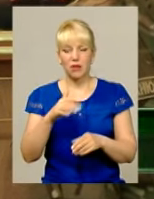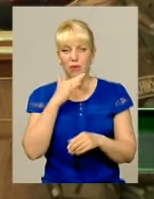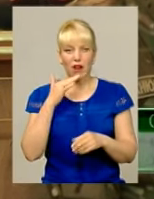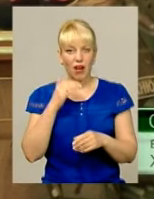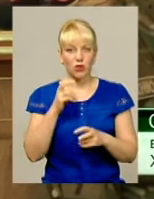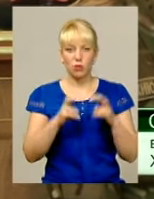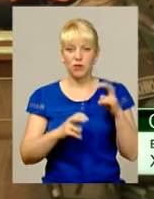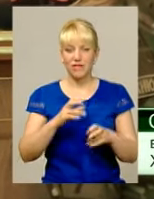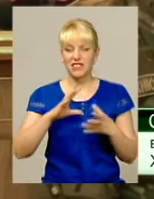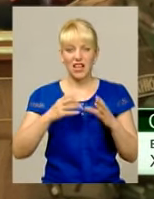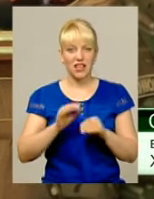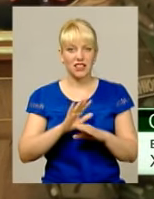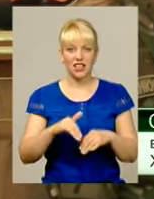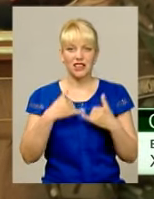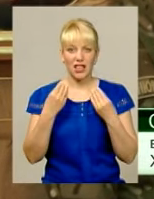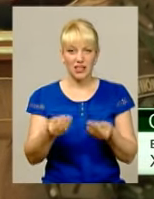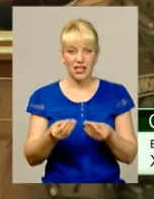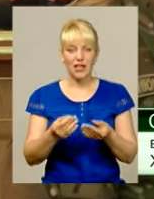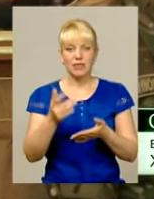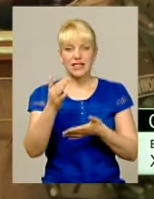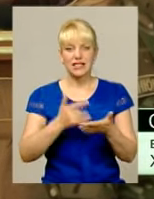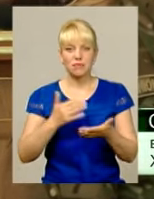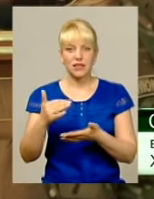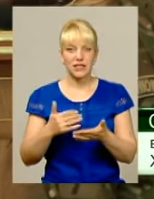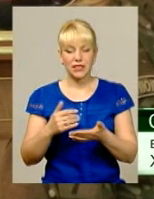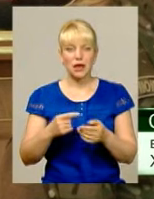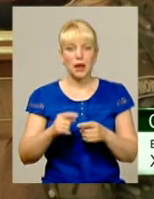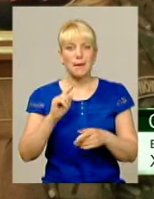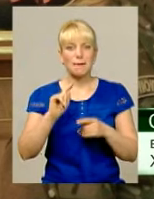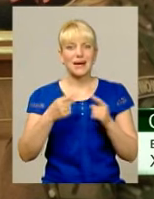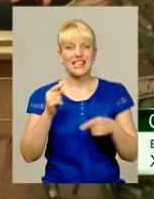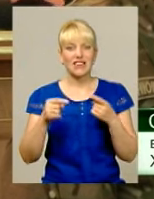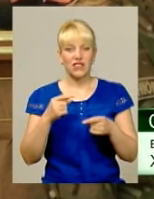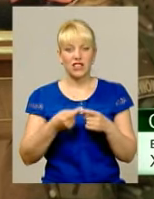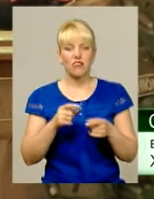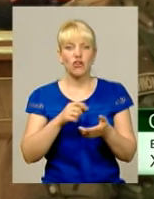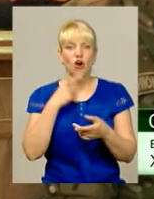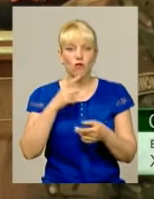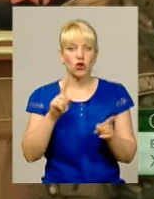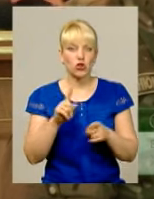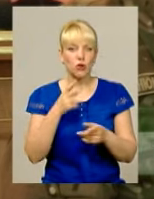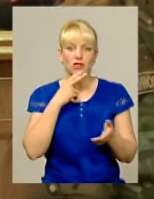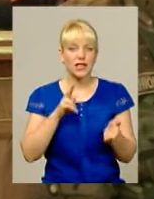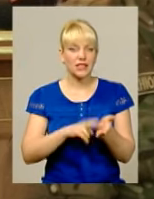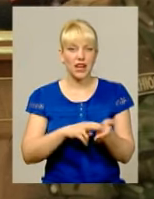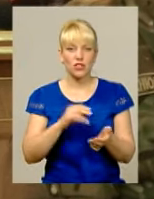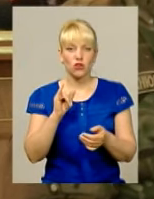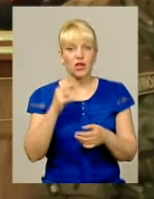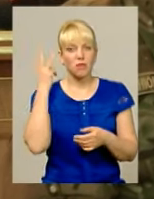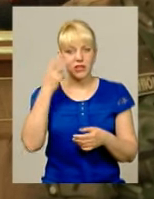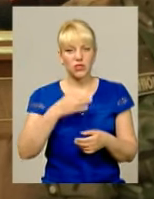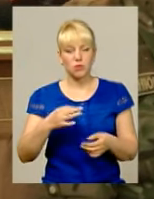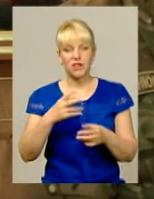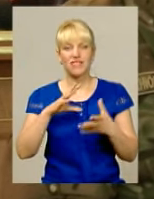списки призовників Мотивуючи тим, що вони заєстровані не в Хмельницькій області І взагалі вони не знають,